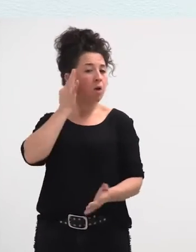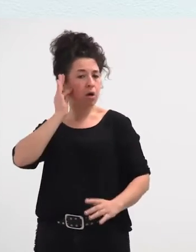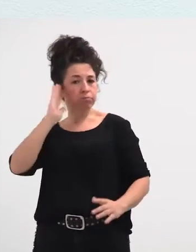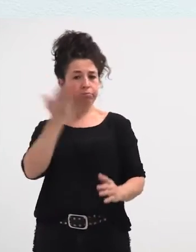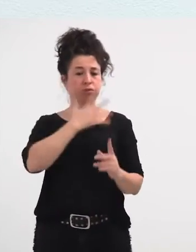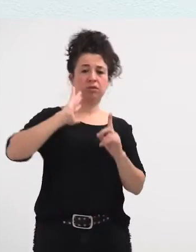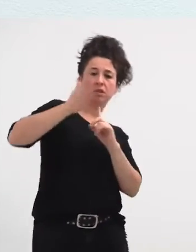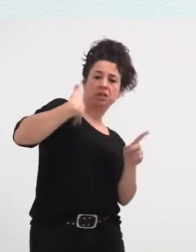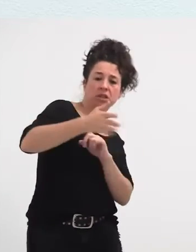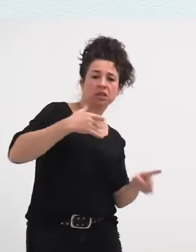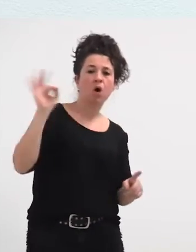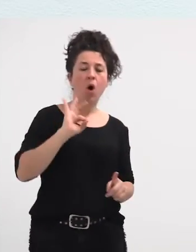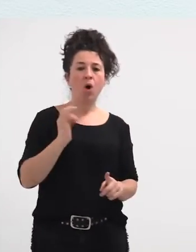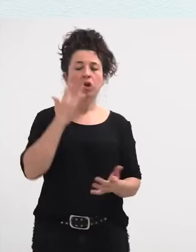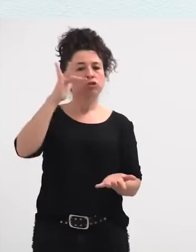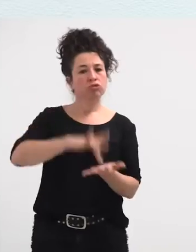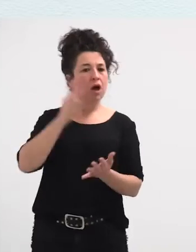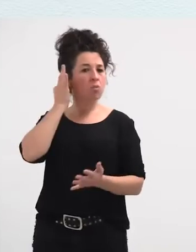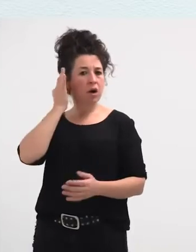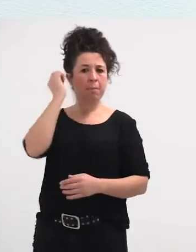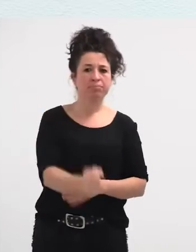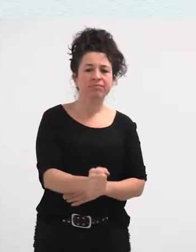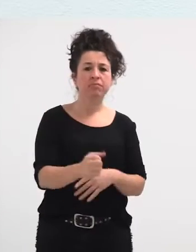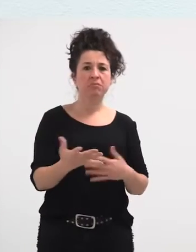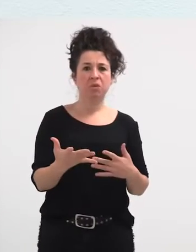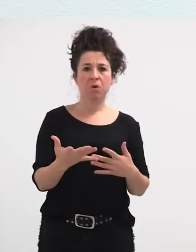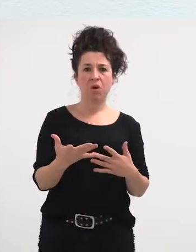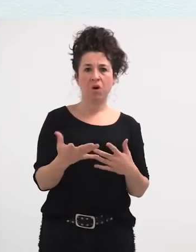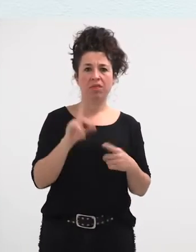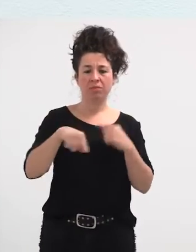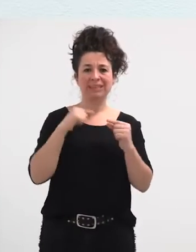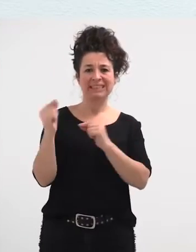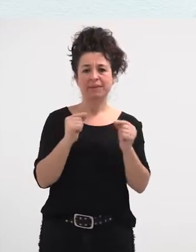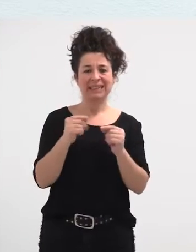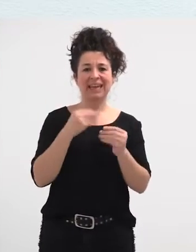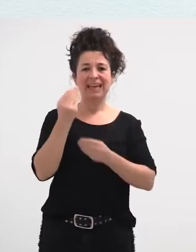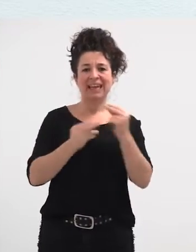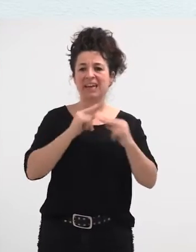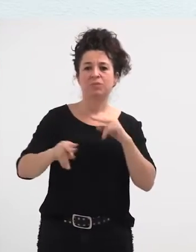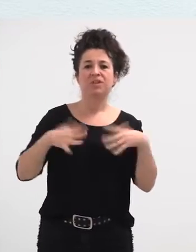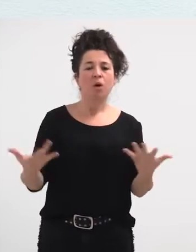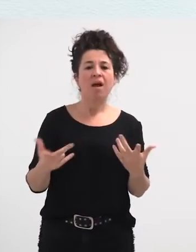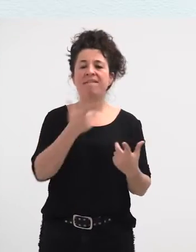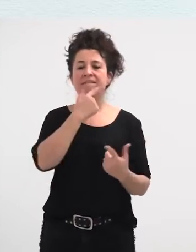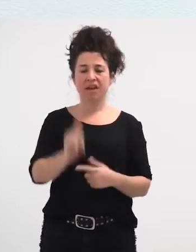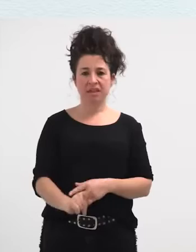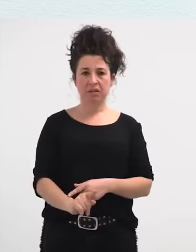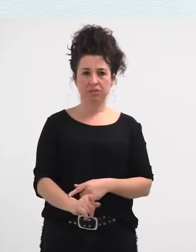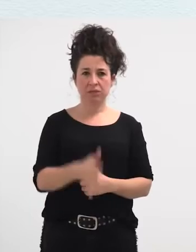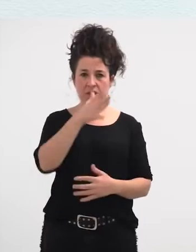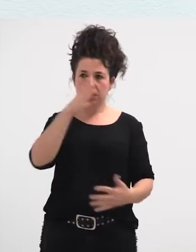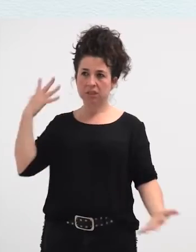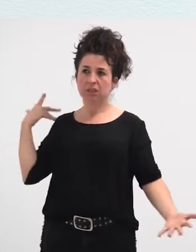egiten diotenan, edo emakume bat, hil zendutenean, duela, esango nuke, azken bosturteetan, gutxien ez, hildako bat,